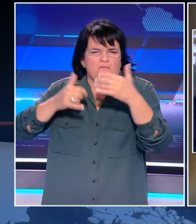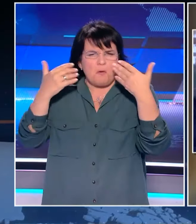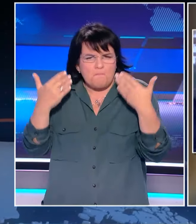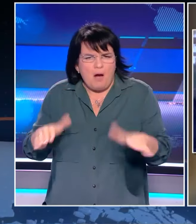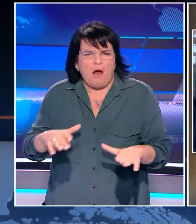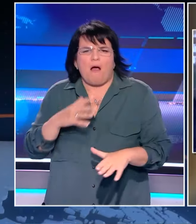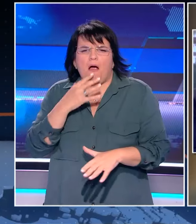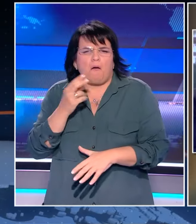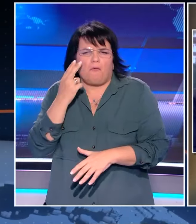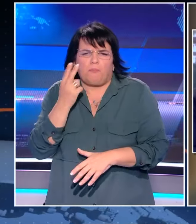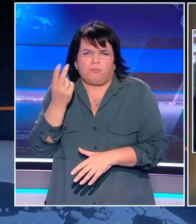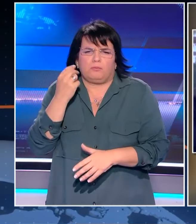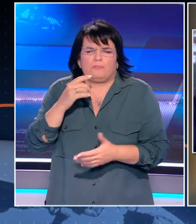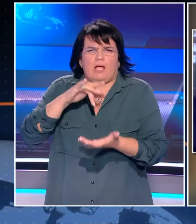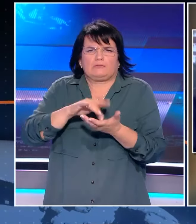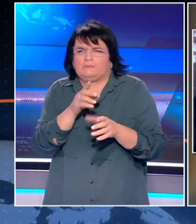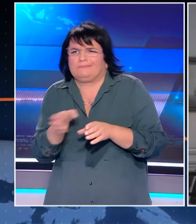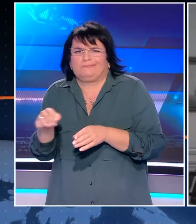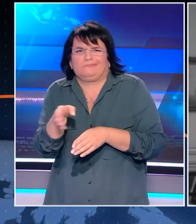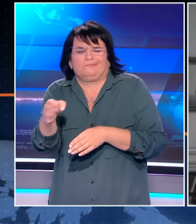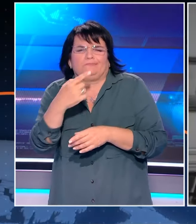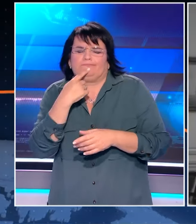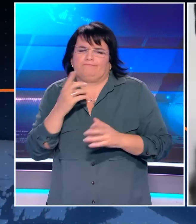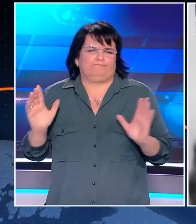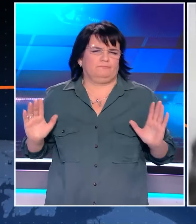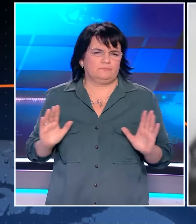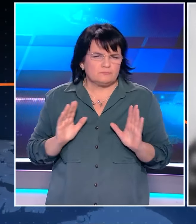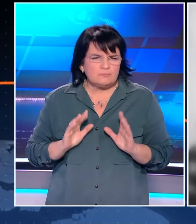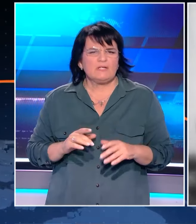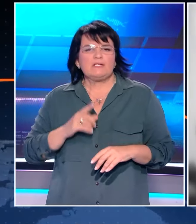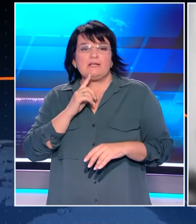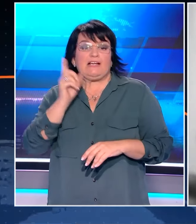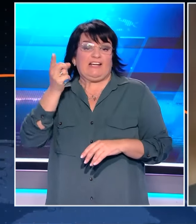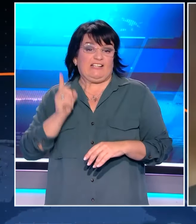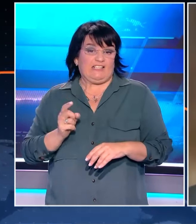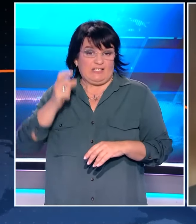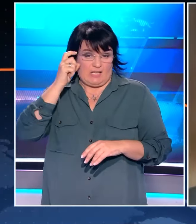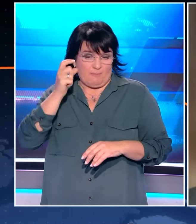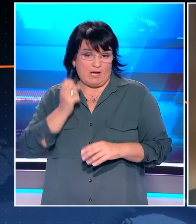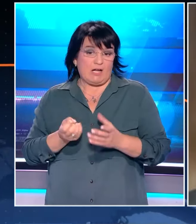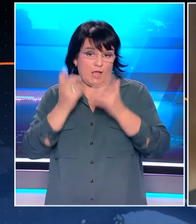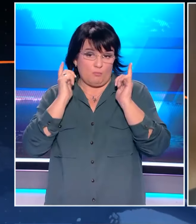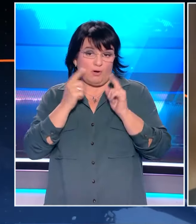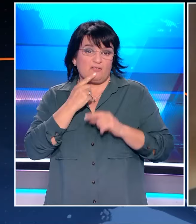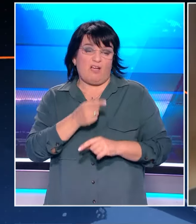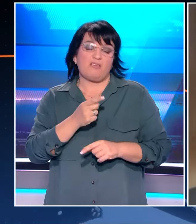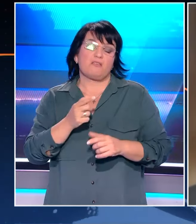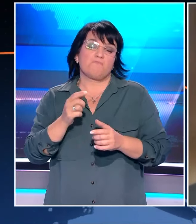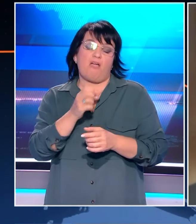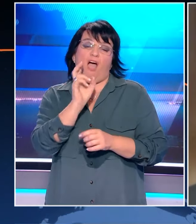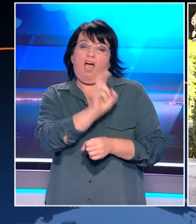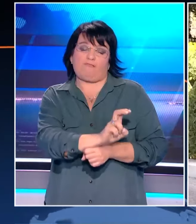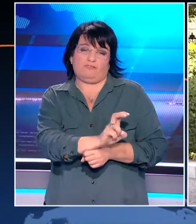Όχι δεν διείδα, φυγώ κεντρές δυνάμεις. Στην κριτική Σαμαρά ότι η Νέα Δημοκρατία έχει εγκαταλείψει τις δεξιές ρίζες, το Μέγαρο